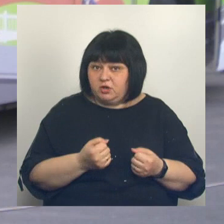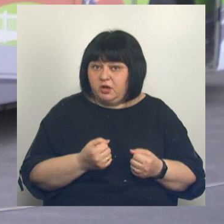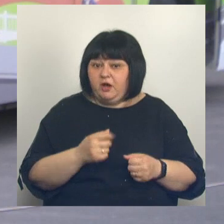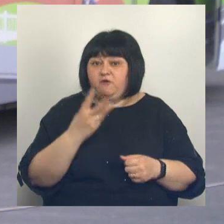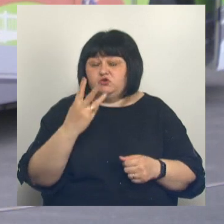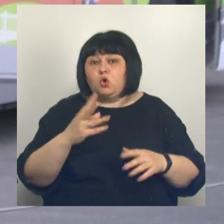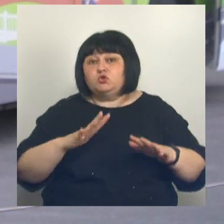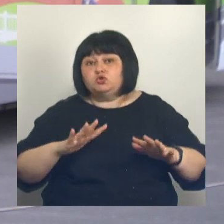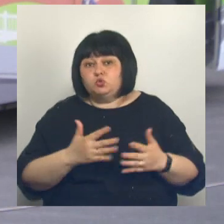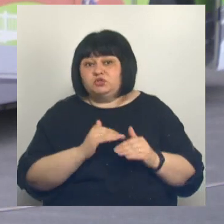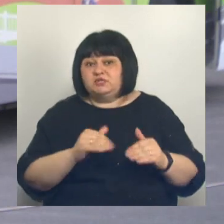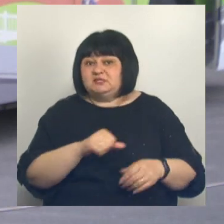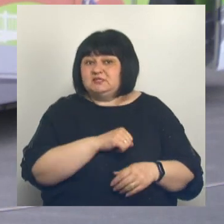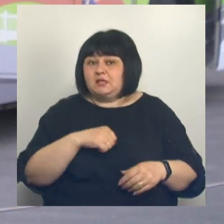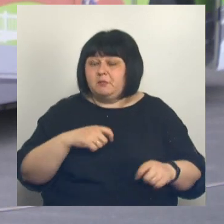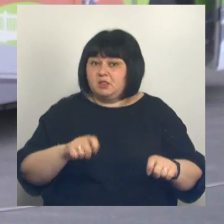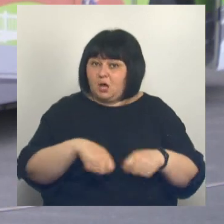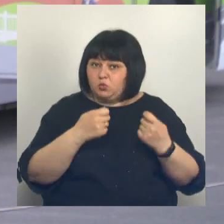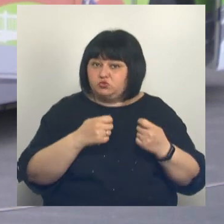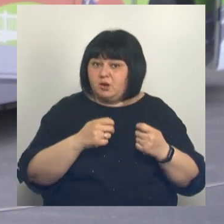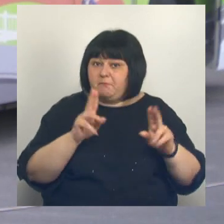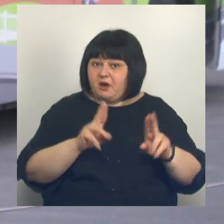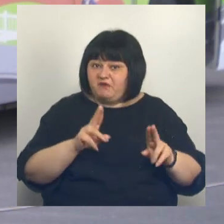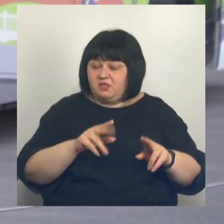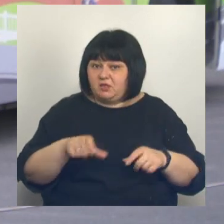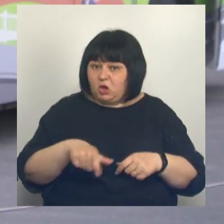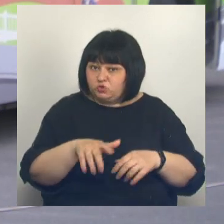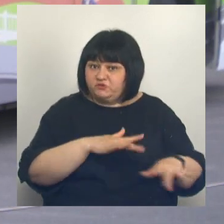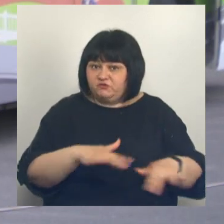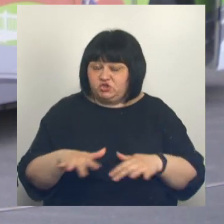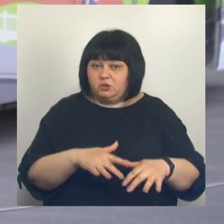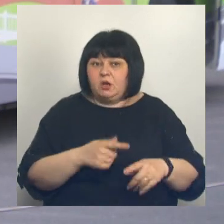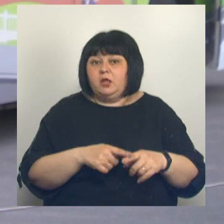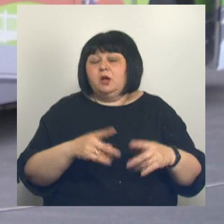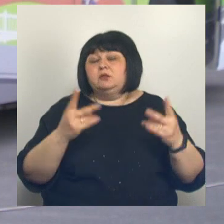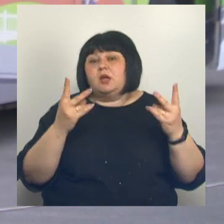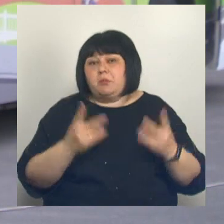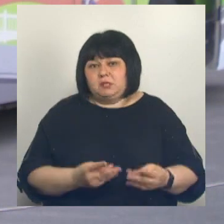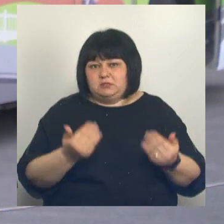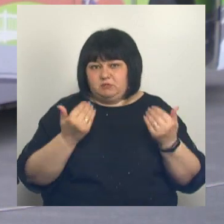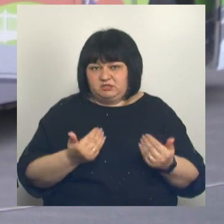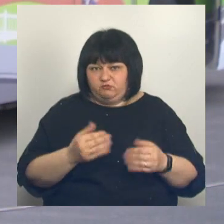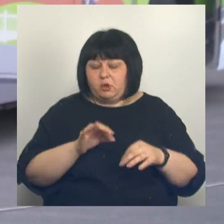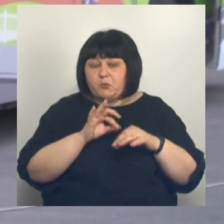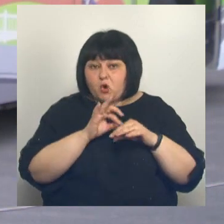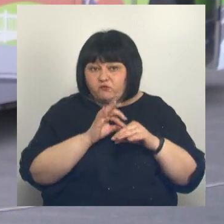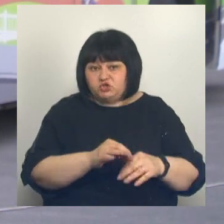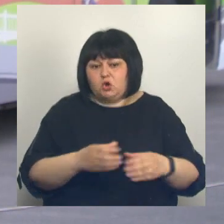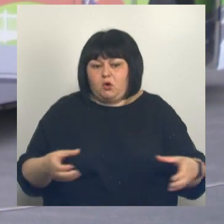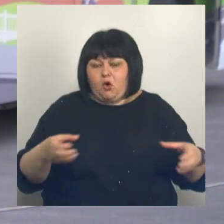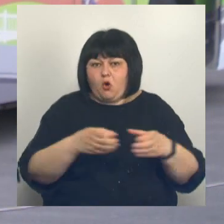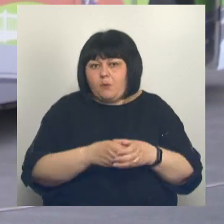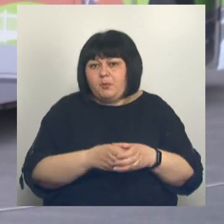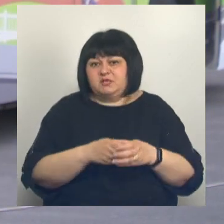трех случаях дети сами нарушили правила дорожного движения. Просто необходимо сегодня провести комплекс